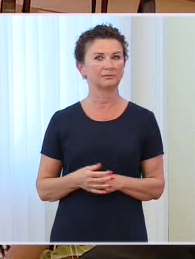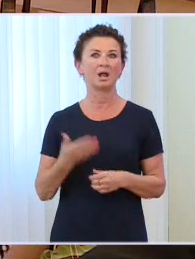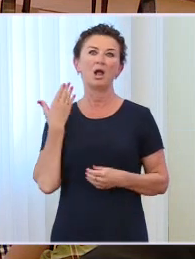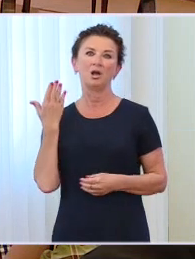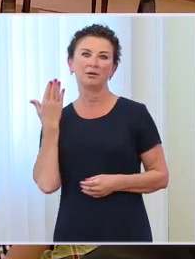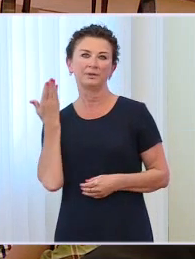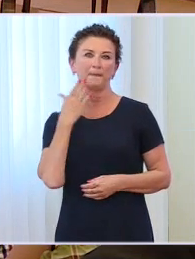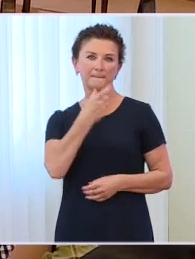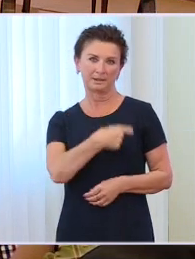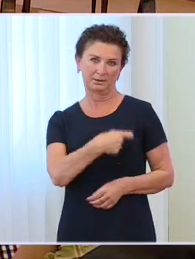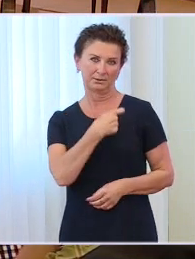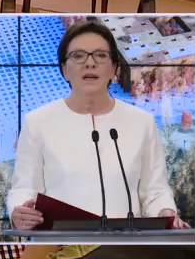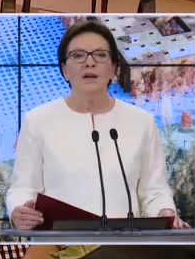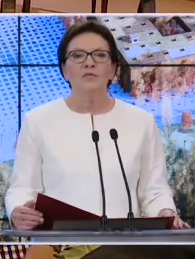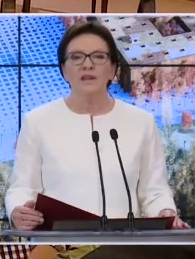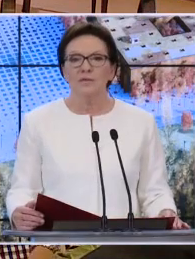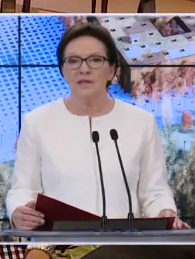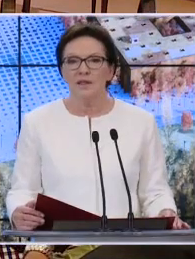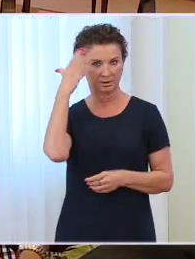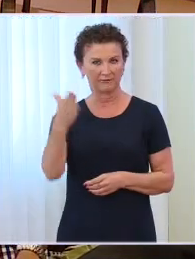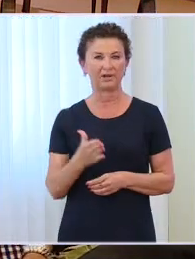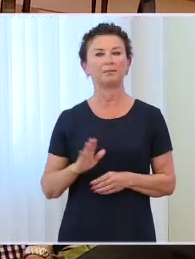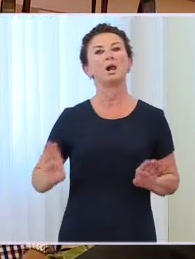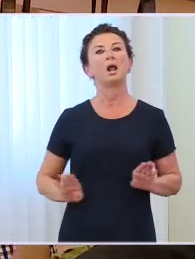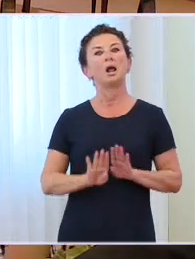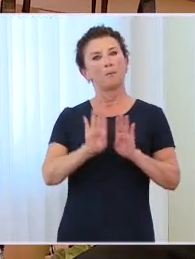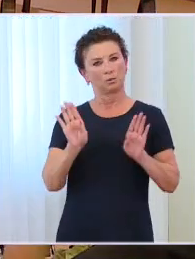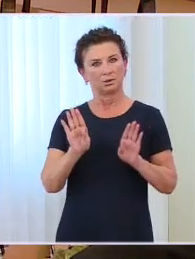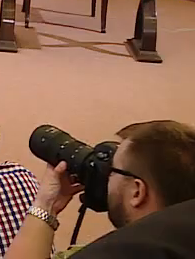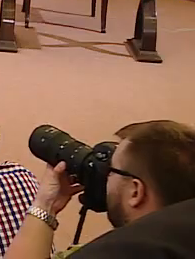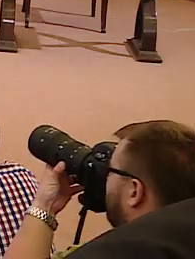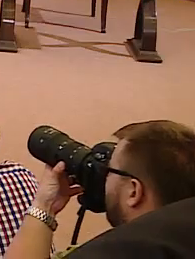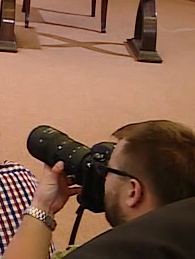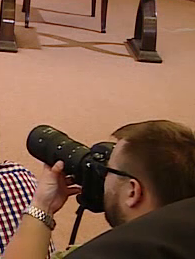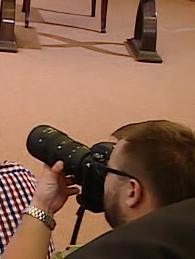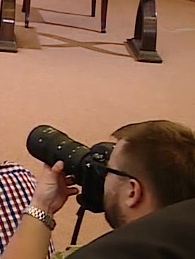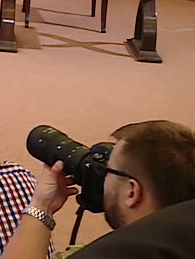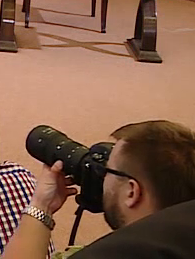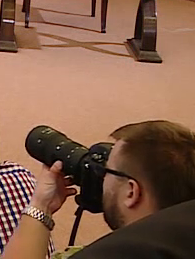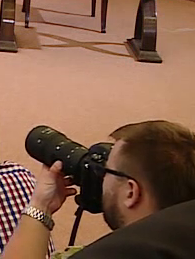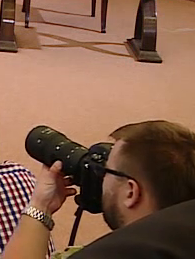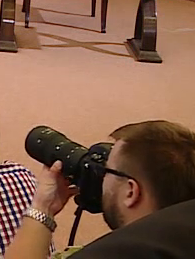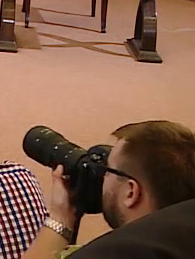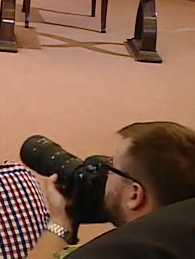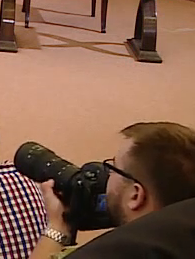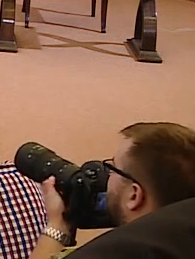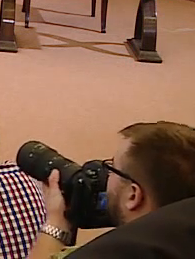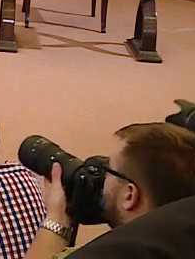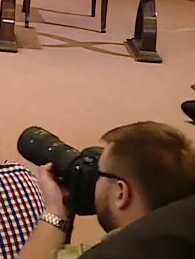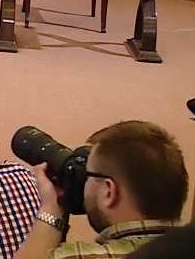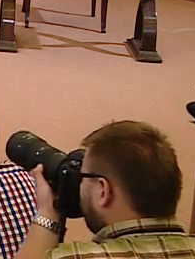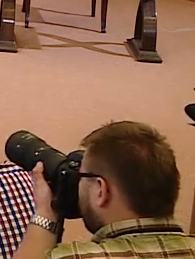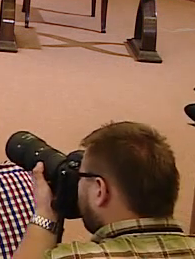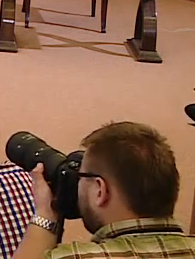Państwa bardzo serdecznie. Jak wszyscy wiemy Muzeum Historii Polski zostało powołane w 2006 roku. Od tamtej pory nie ma swojej